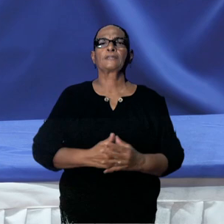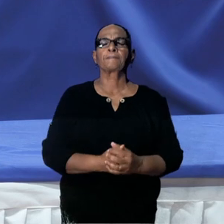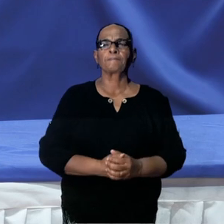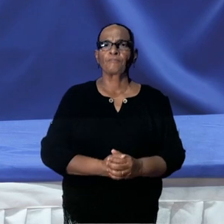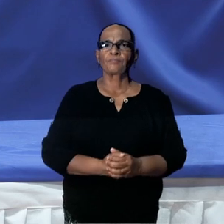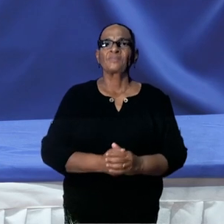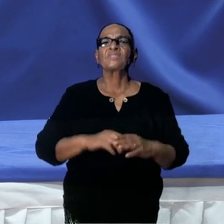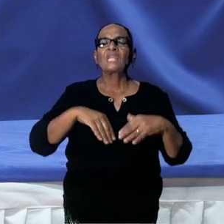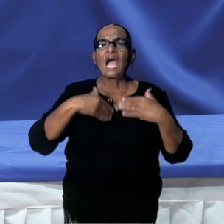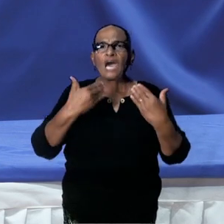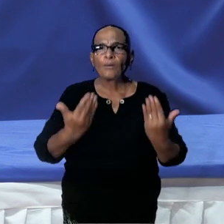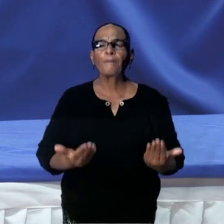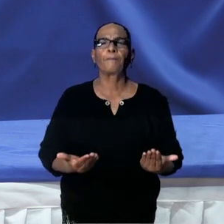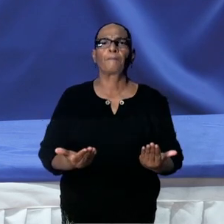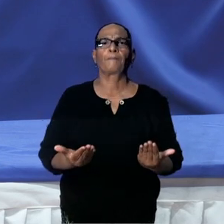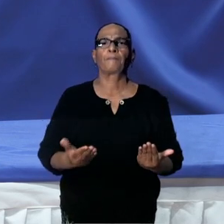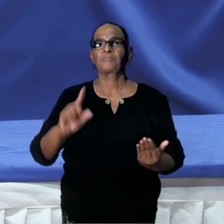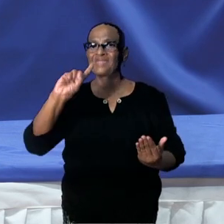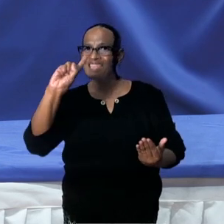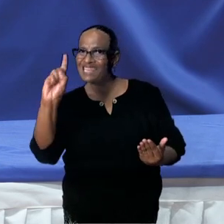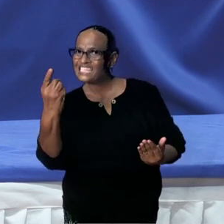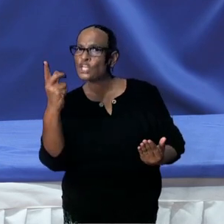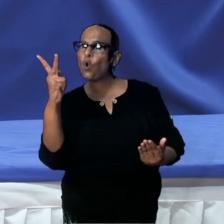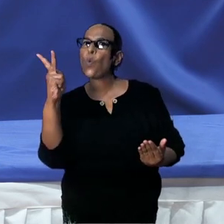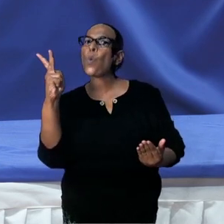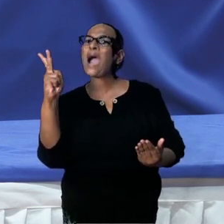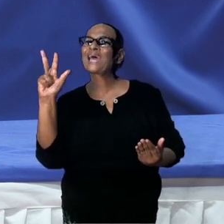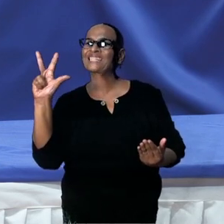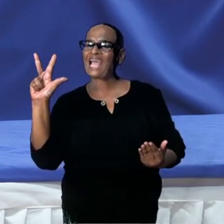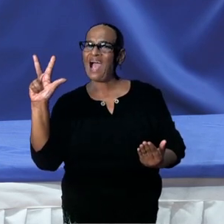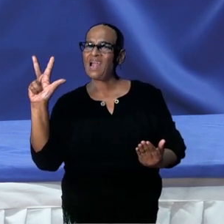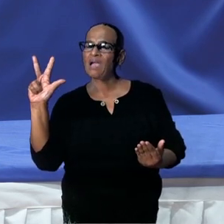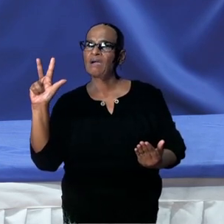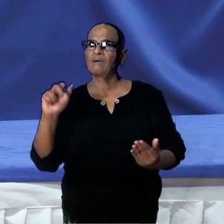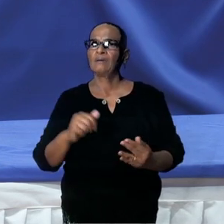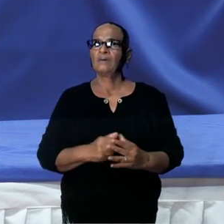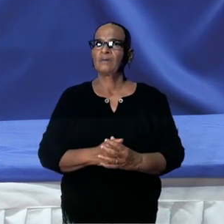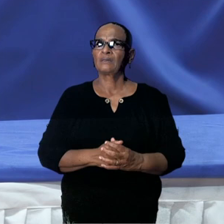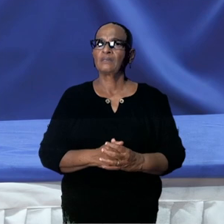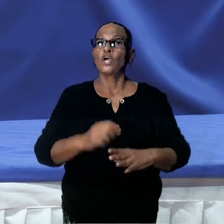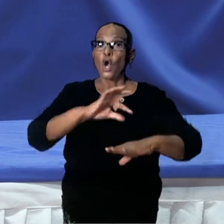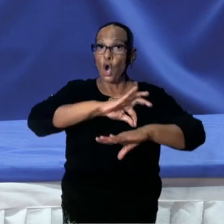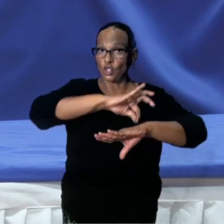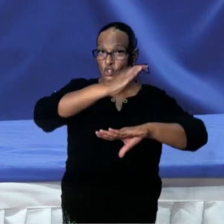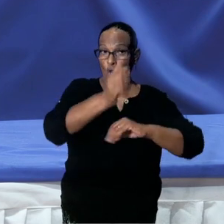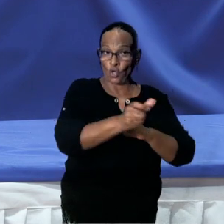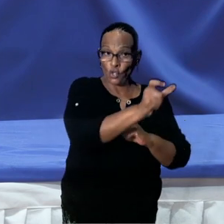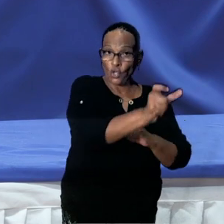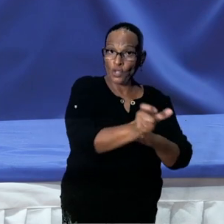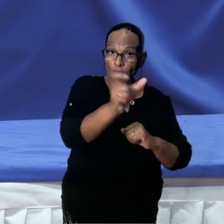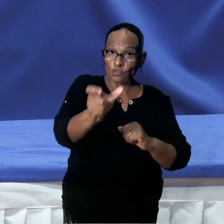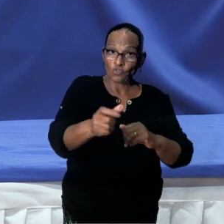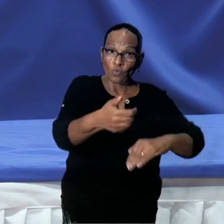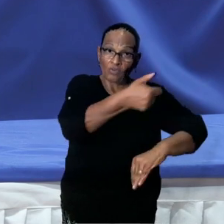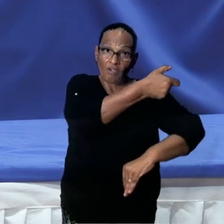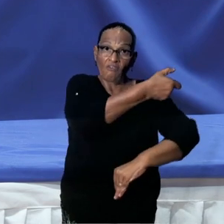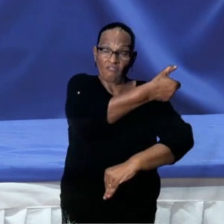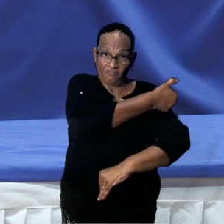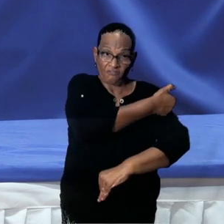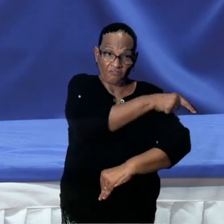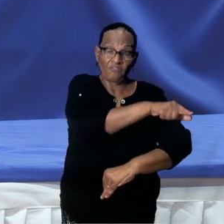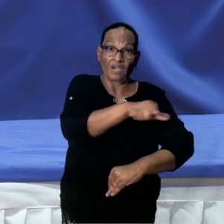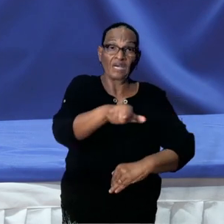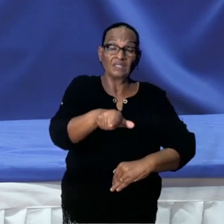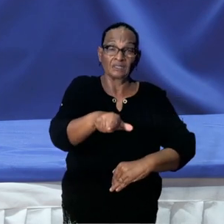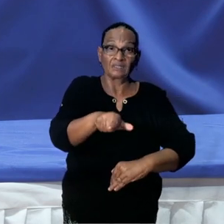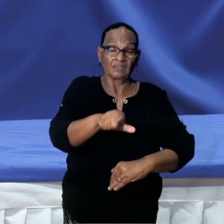Daarom gaan we in het eerste kwartaal de gezondheidswerkers vaccineren. Dus niet